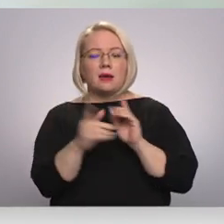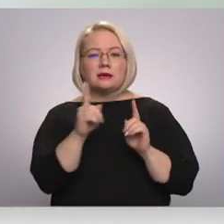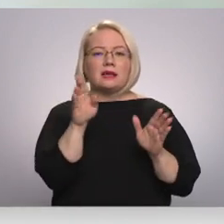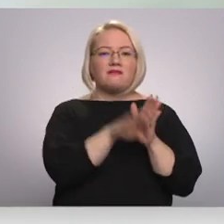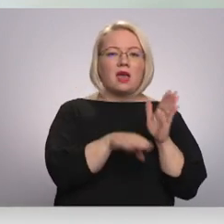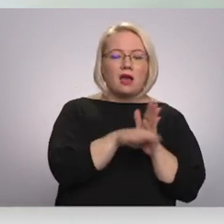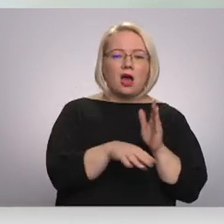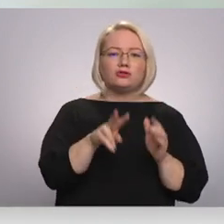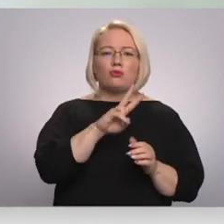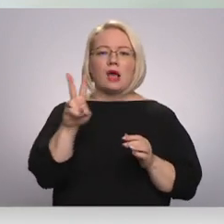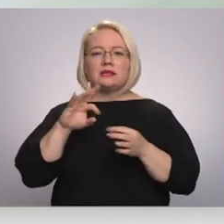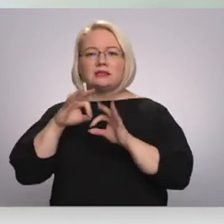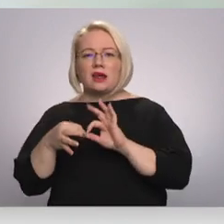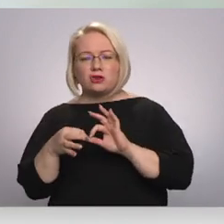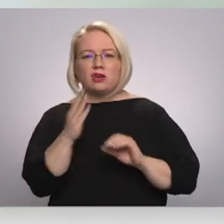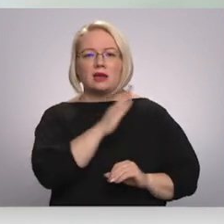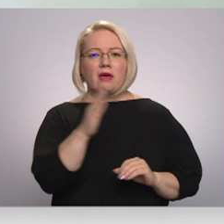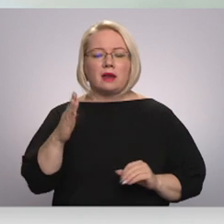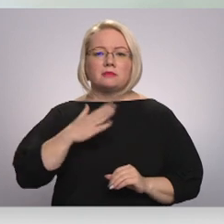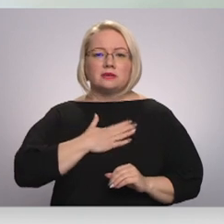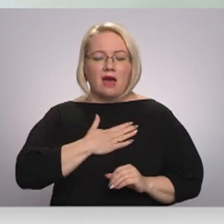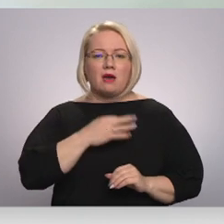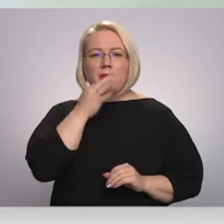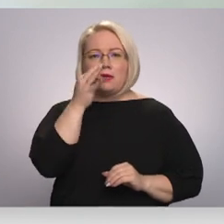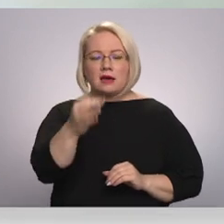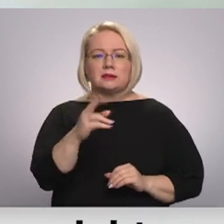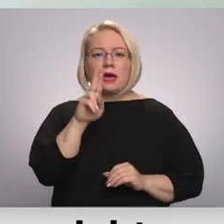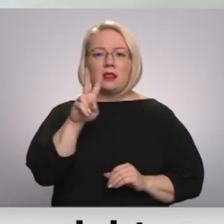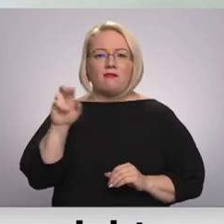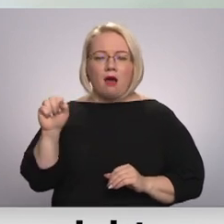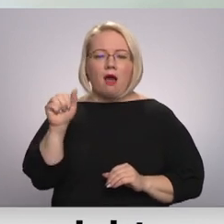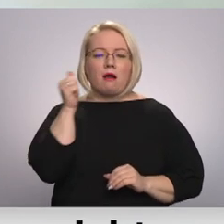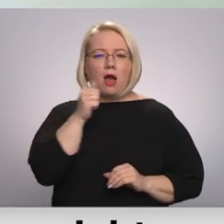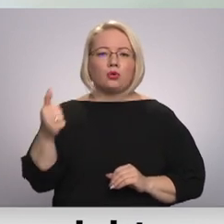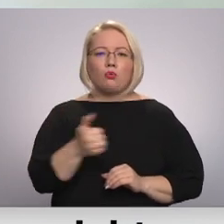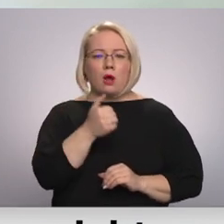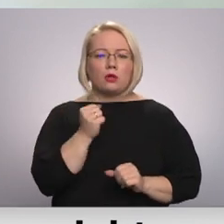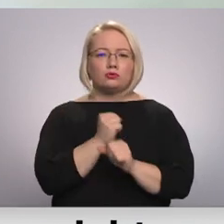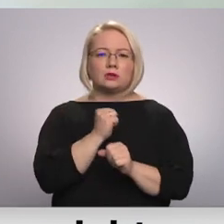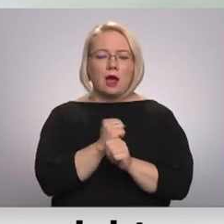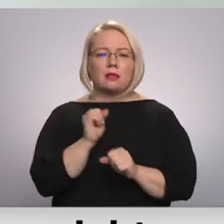sarežģīti. Katram ir sava, bet jāsaka, ka aģentūra ik gadu strādā pie